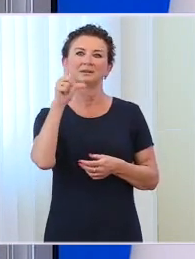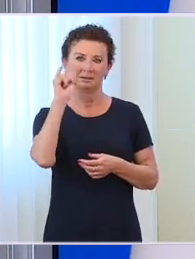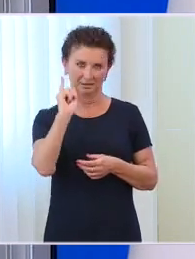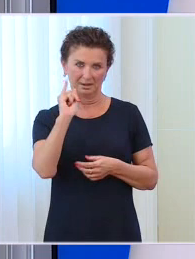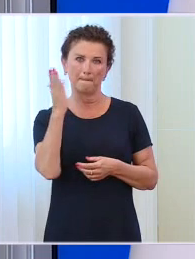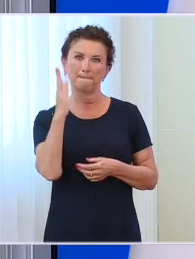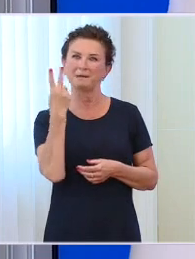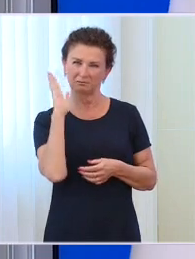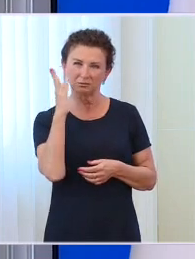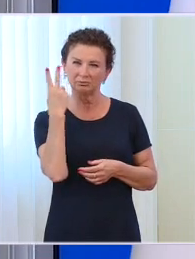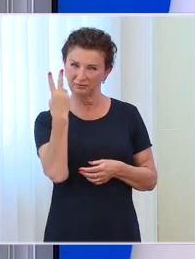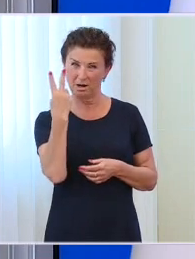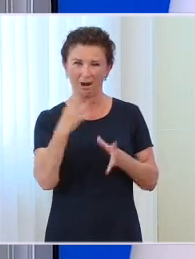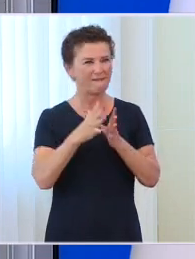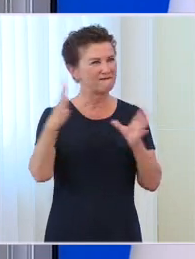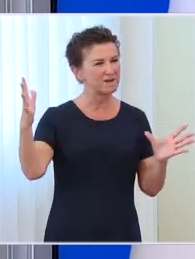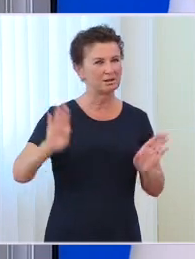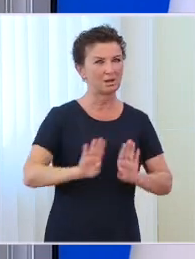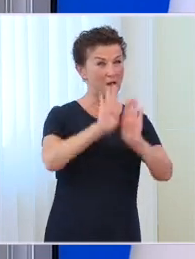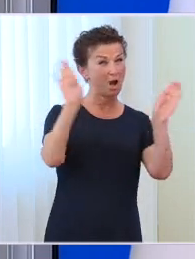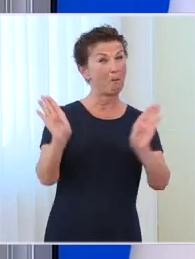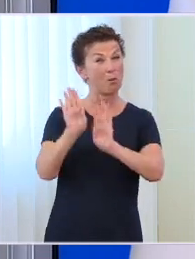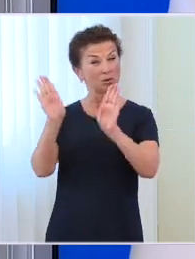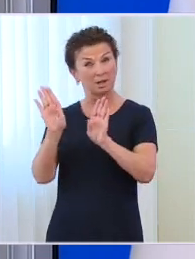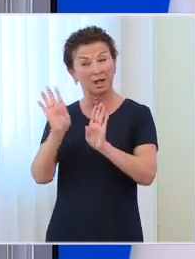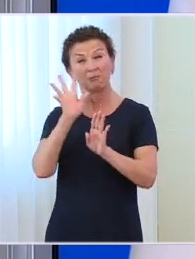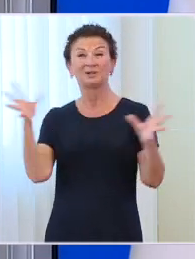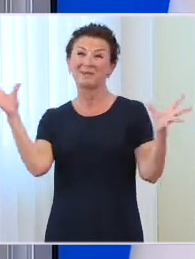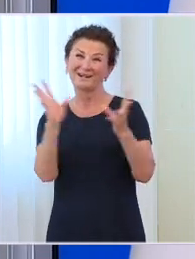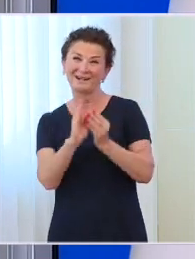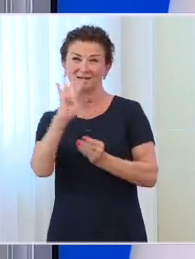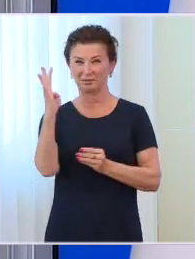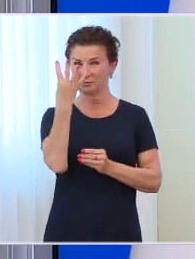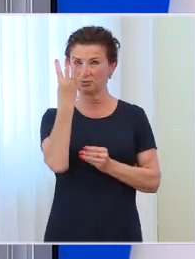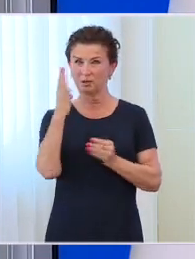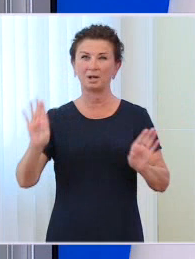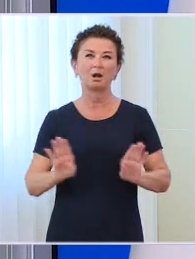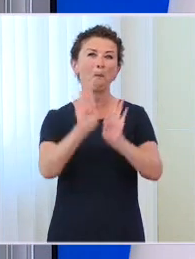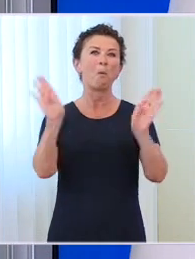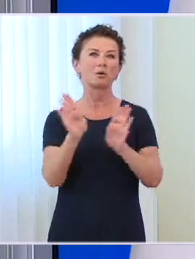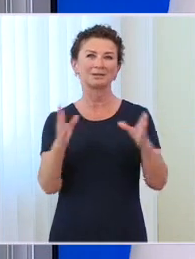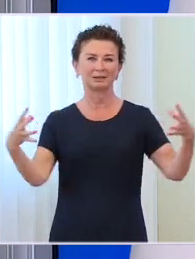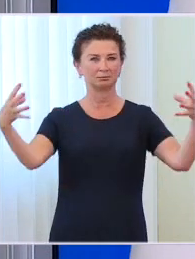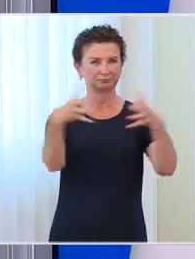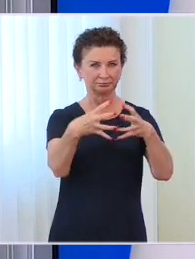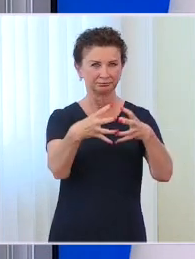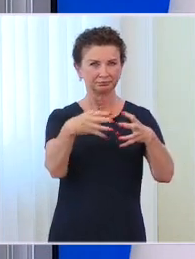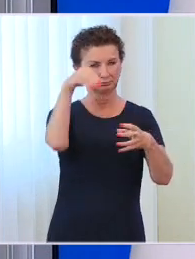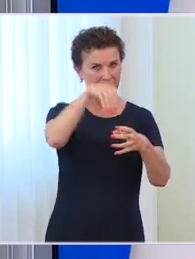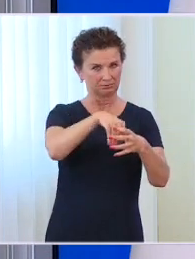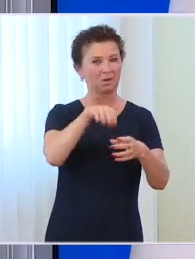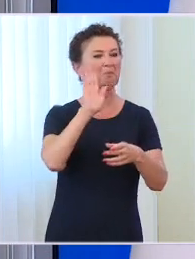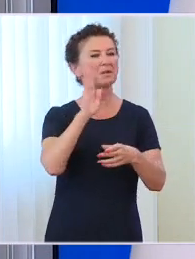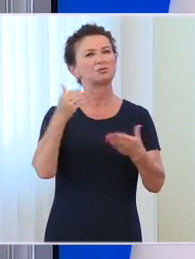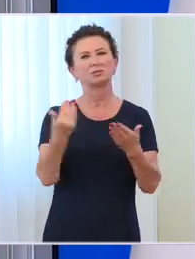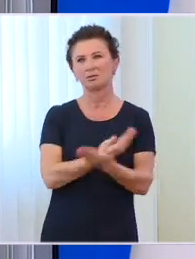które się zaraz otworzy, a więc już właściwie wszystkiego razem cztery, stanie się nowym ważnym miejscem w Warszawie, z